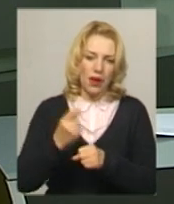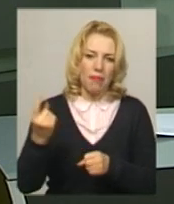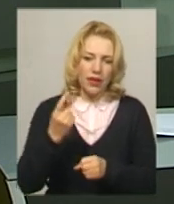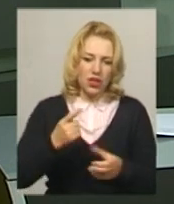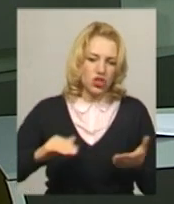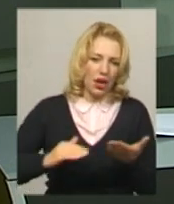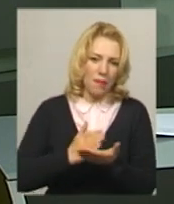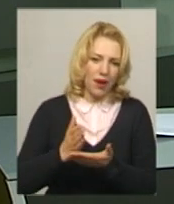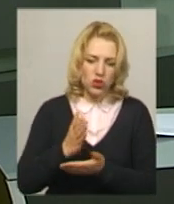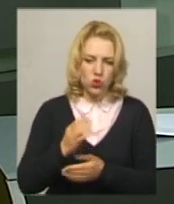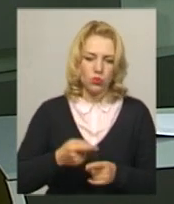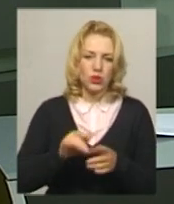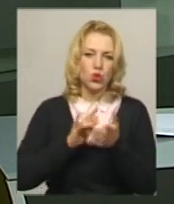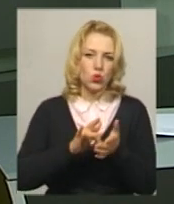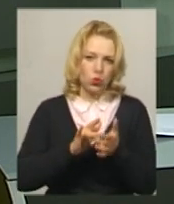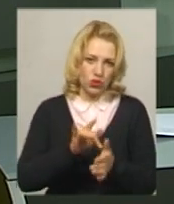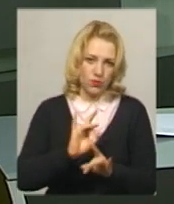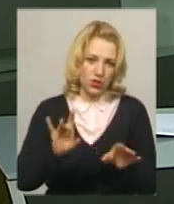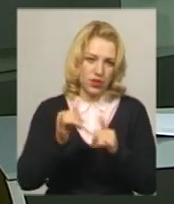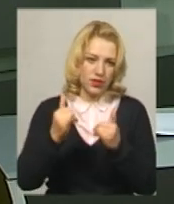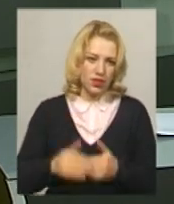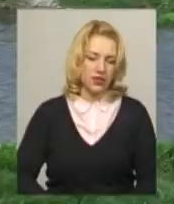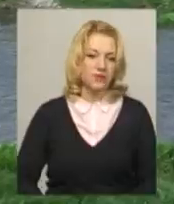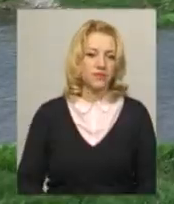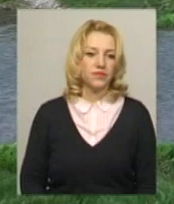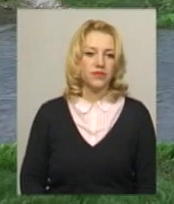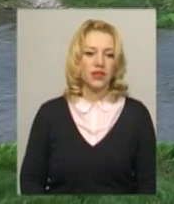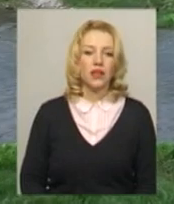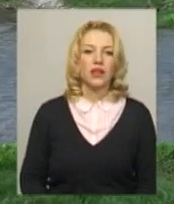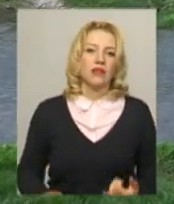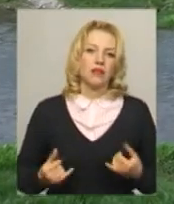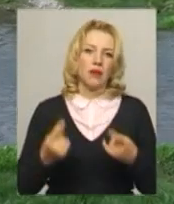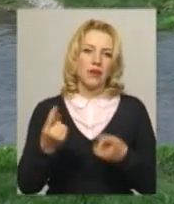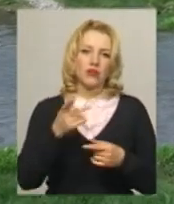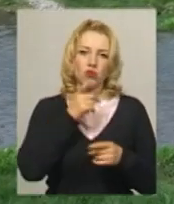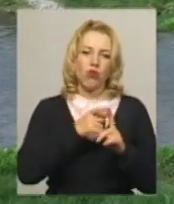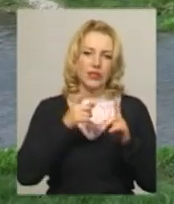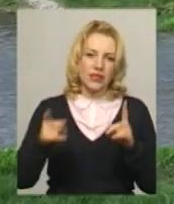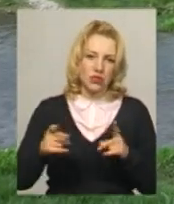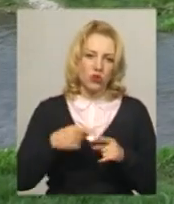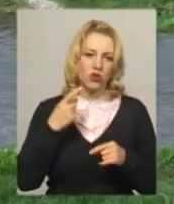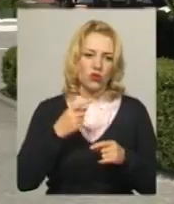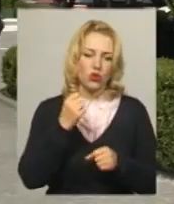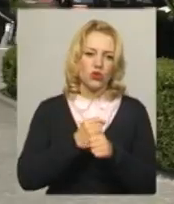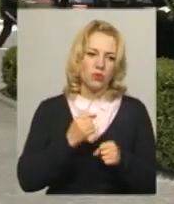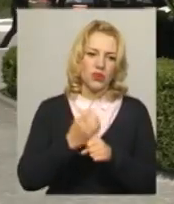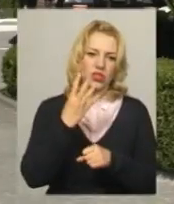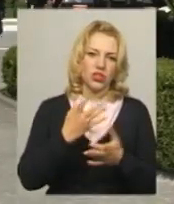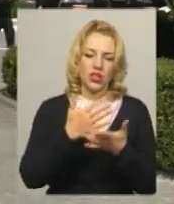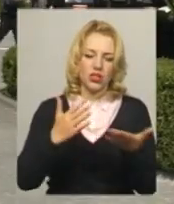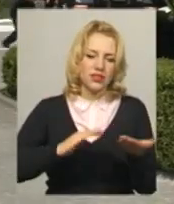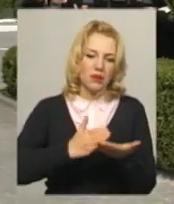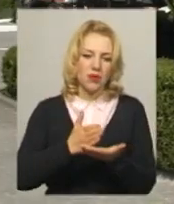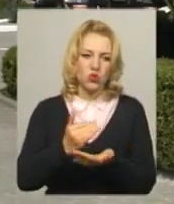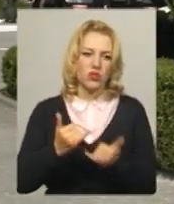туризму. Які, розповість Світлана Поробок. Для першого сезону, каже Алла Бец, розробили чотири різні маршрути для